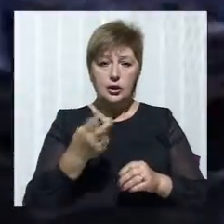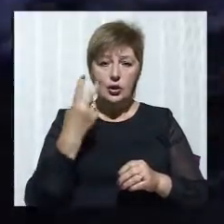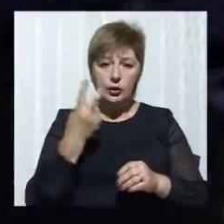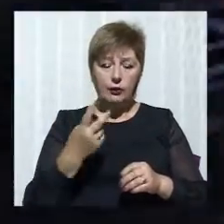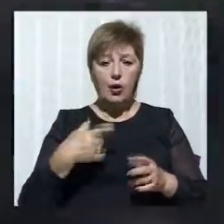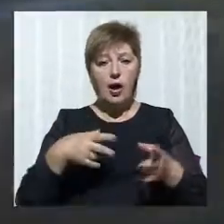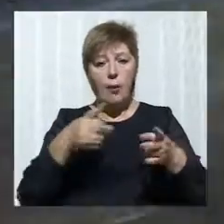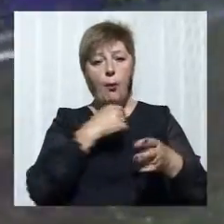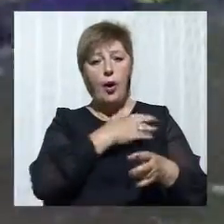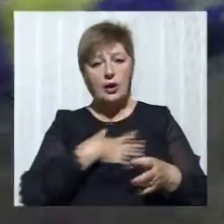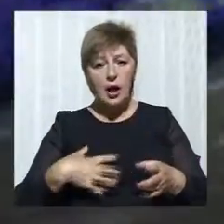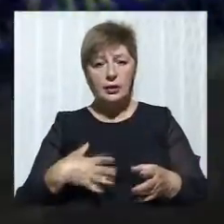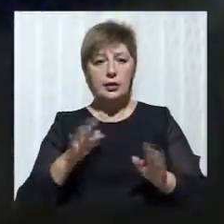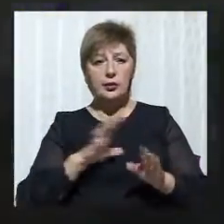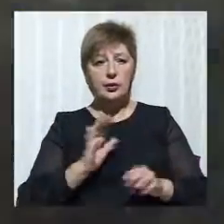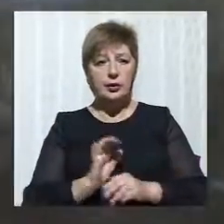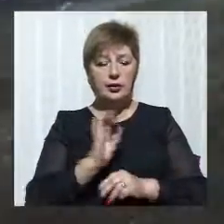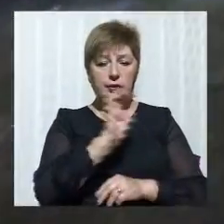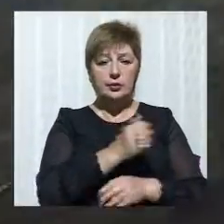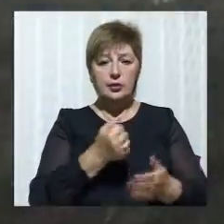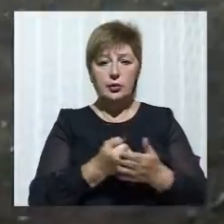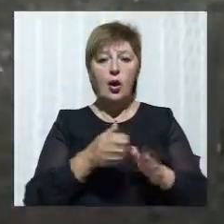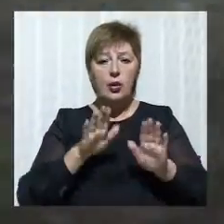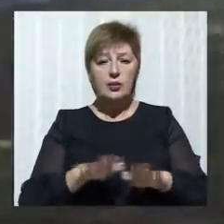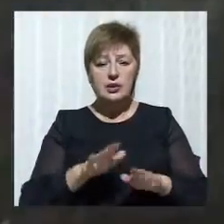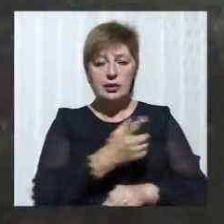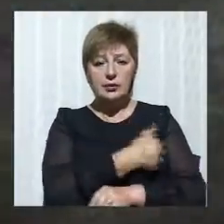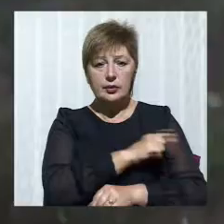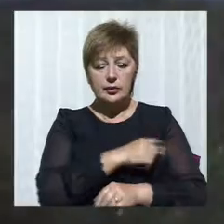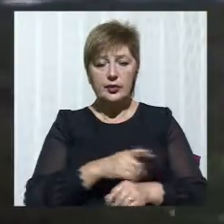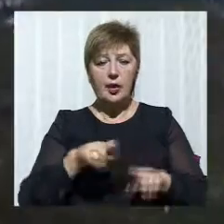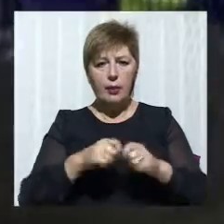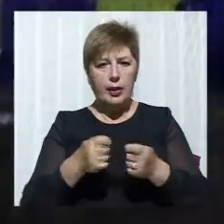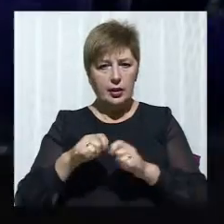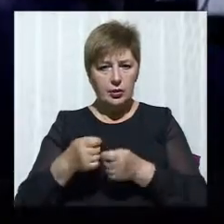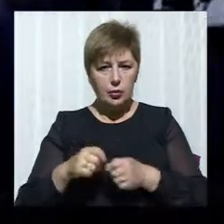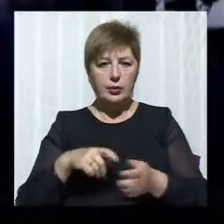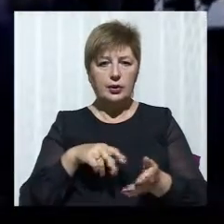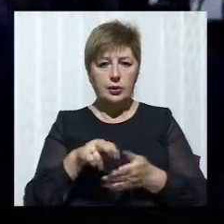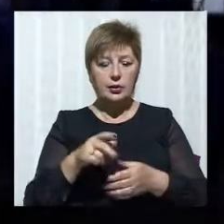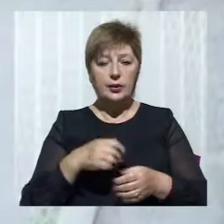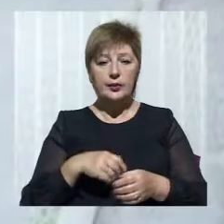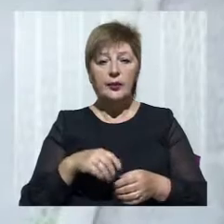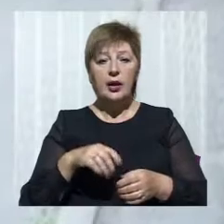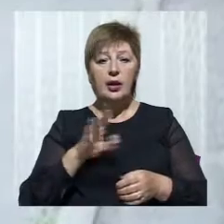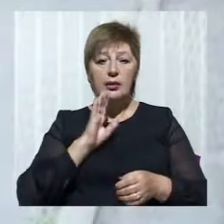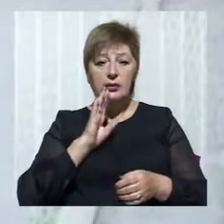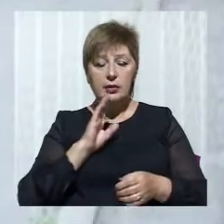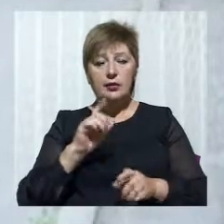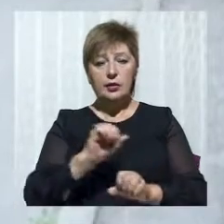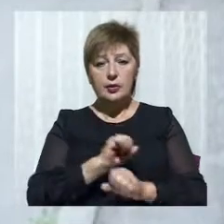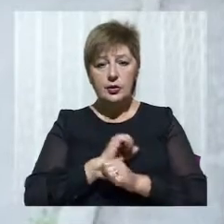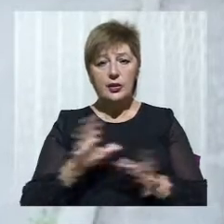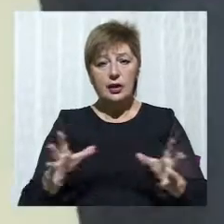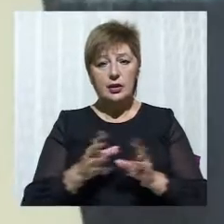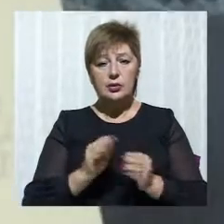кінцівок, були шпитерізовані до місцевої лікарні, де отримали допомогу і тепер знаходяться на амбулаторному лікуванні. Катерина Комісарова відпочивала на Козакфесті